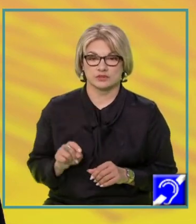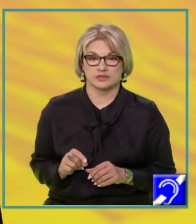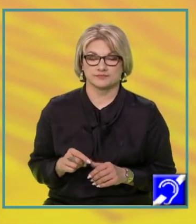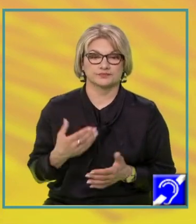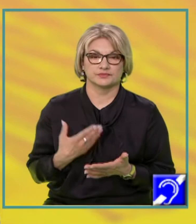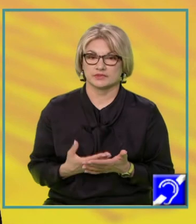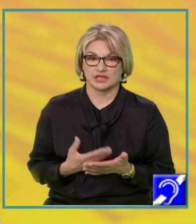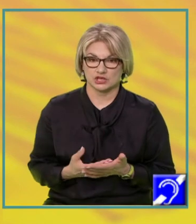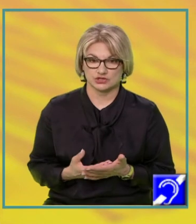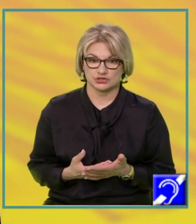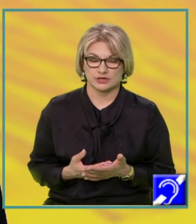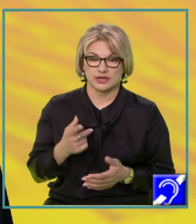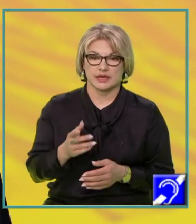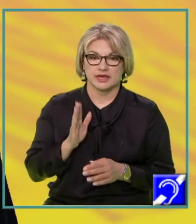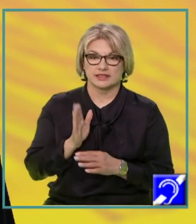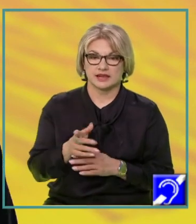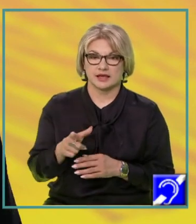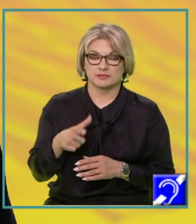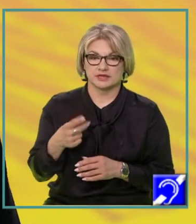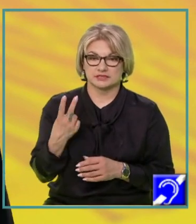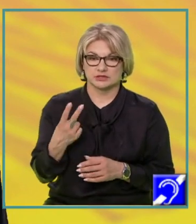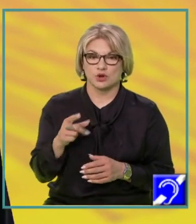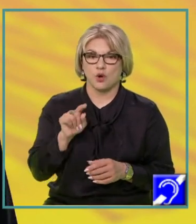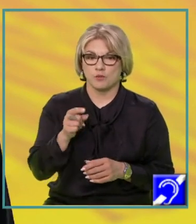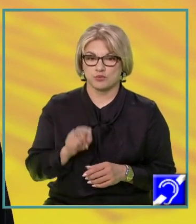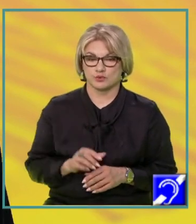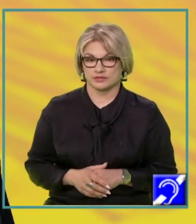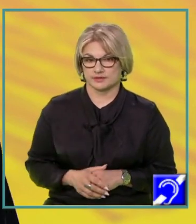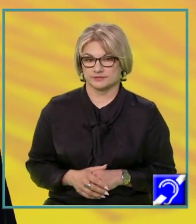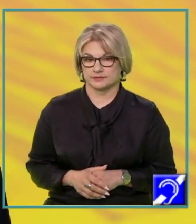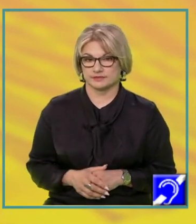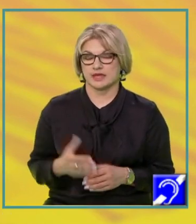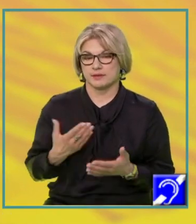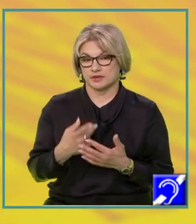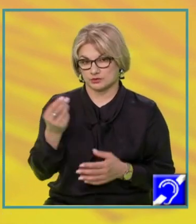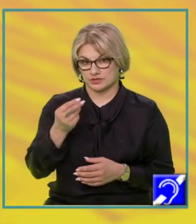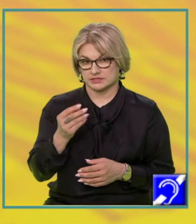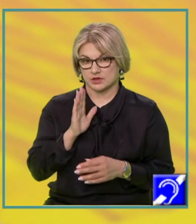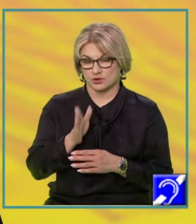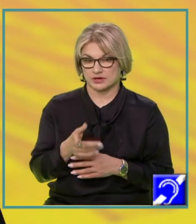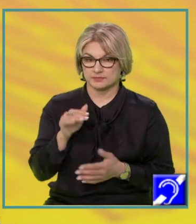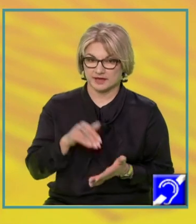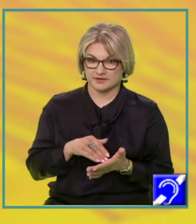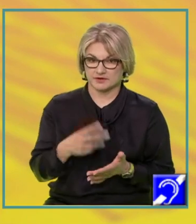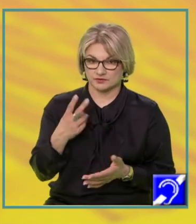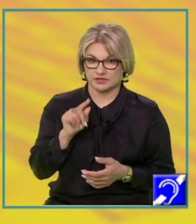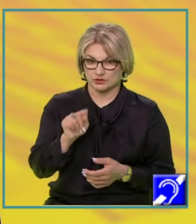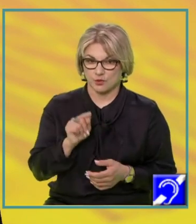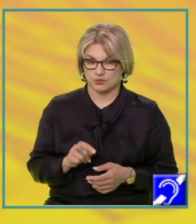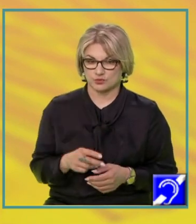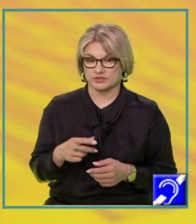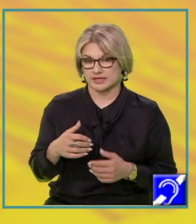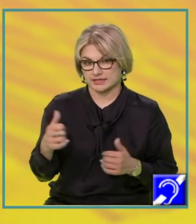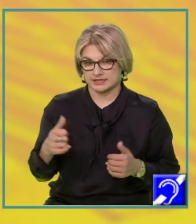dreapta trece prin două puncte. Sau pentru a desena o dreaptă, avem nevoie de două puncte